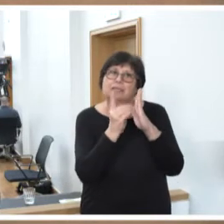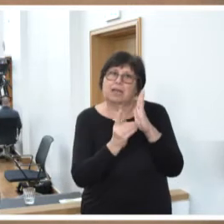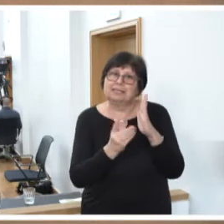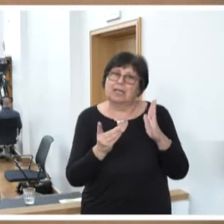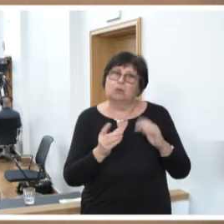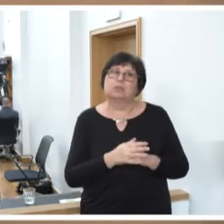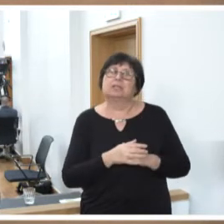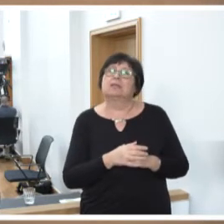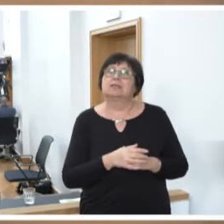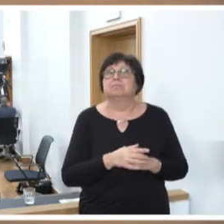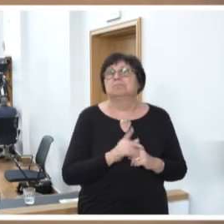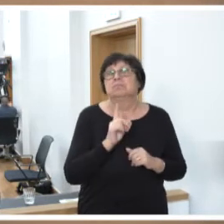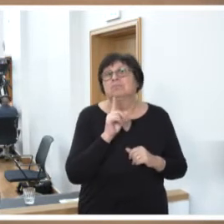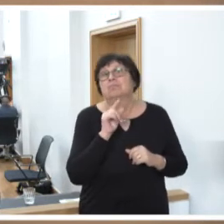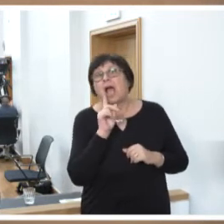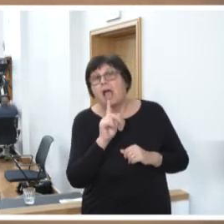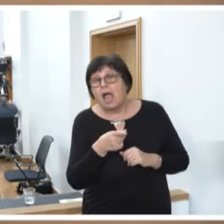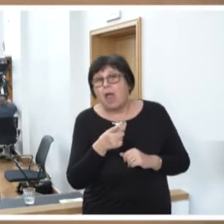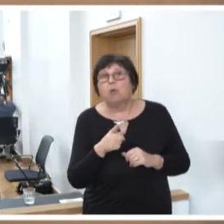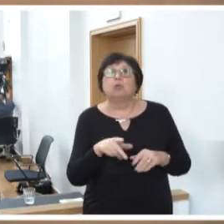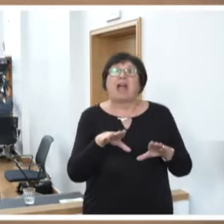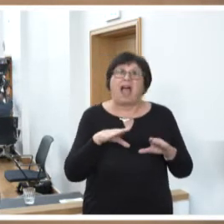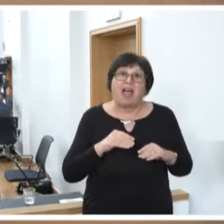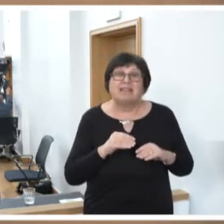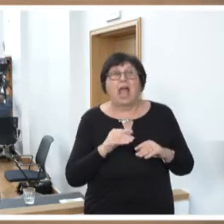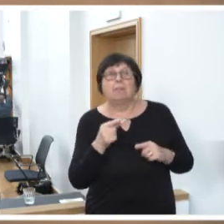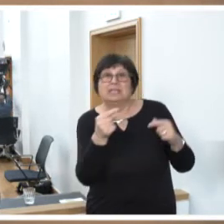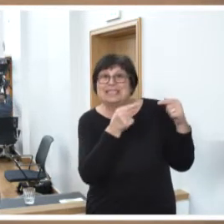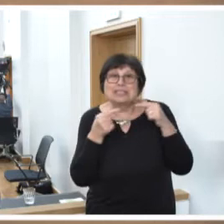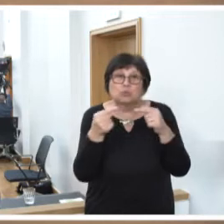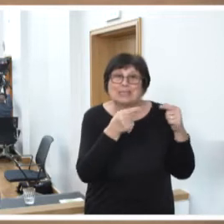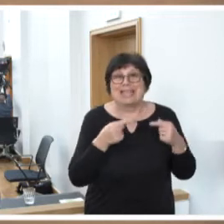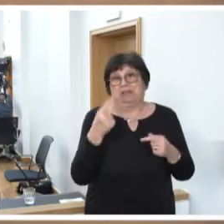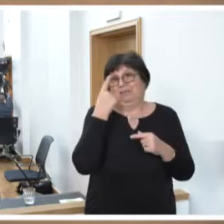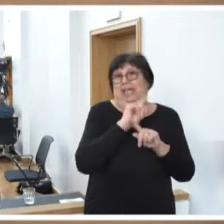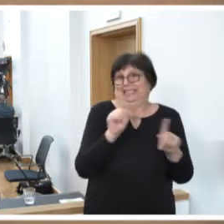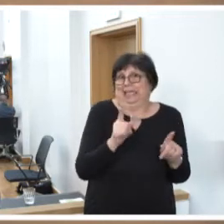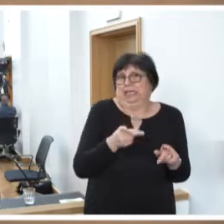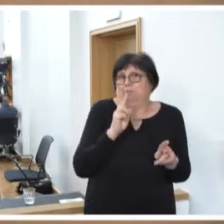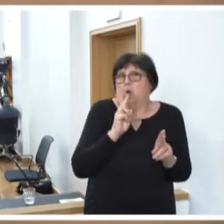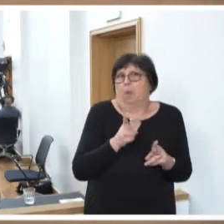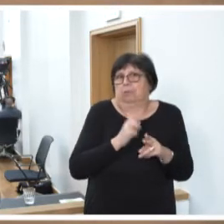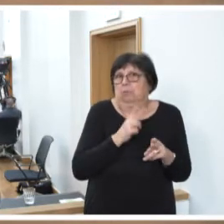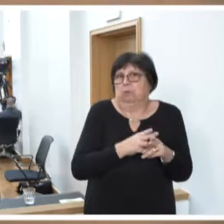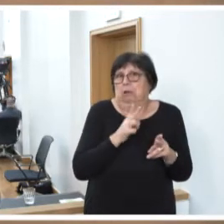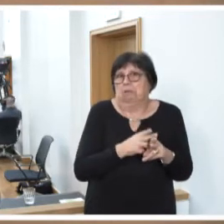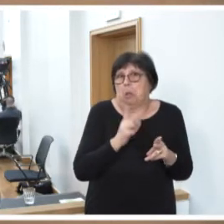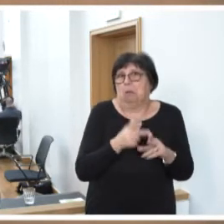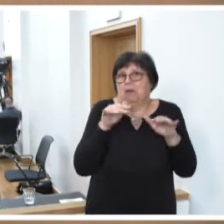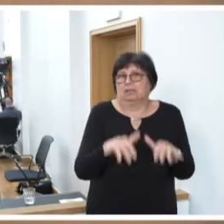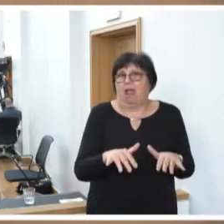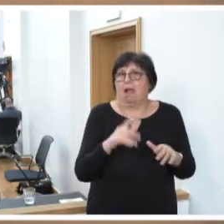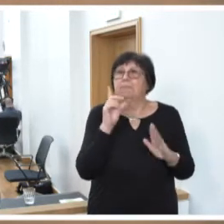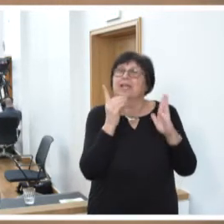unter Annahmen diskutieren, von denen wir gar nicht mehr wissen, ob sie noch gegeben sind. Denn die